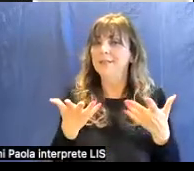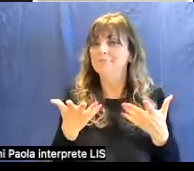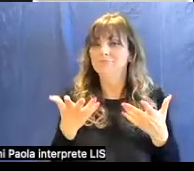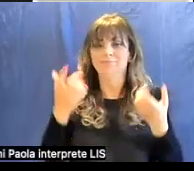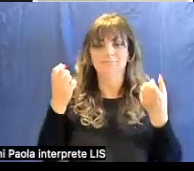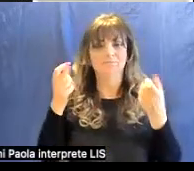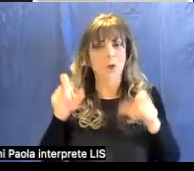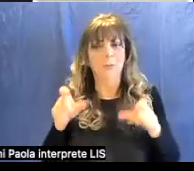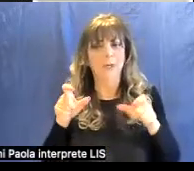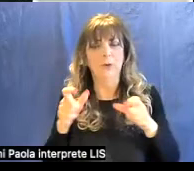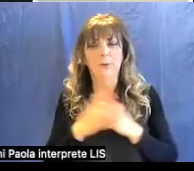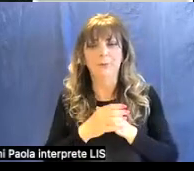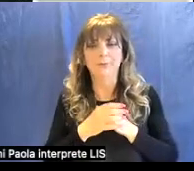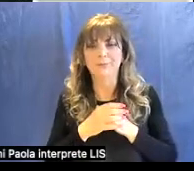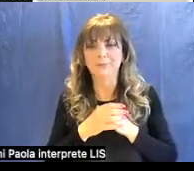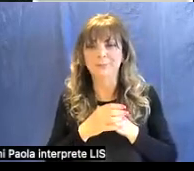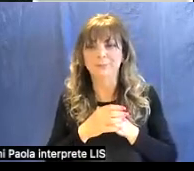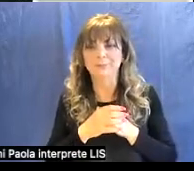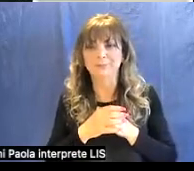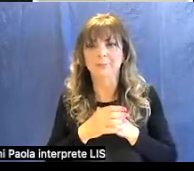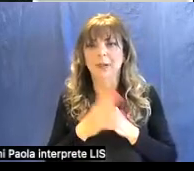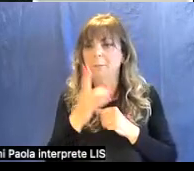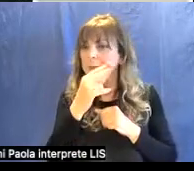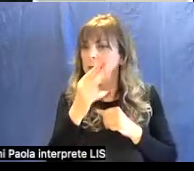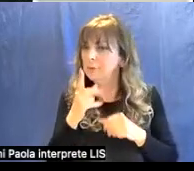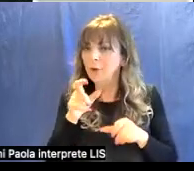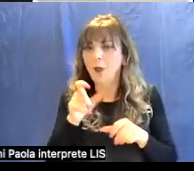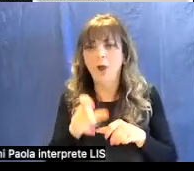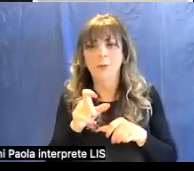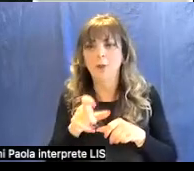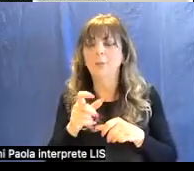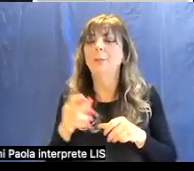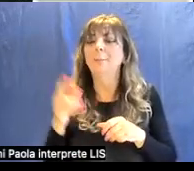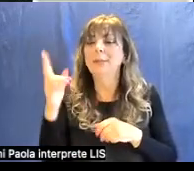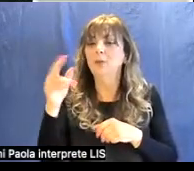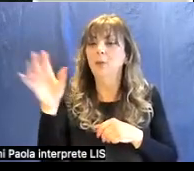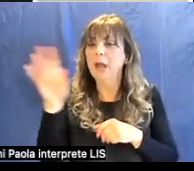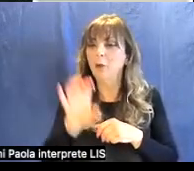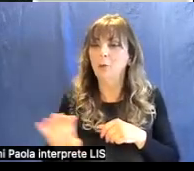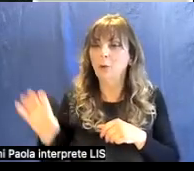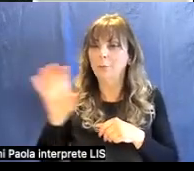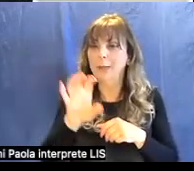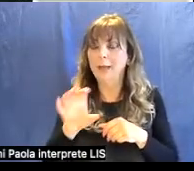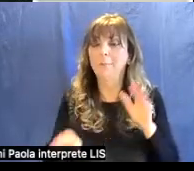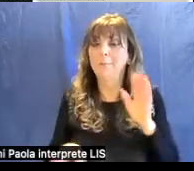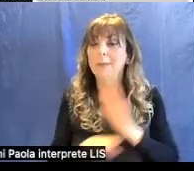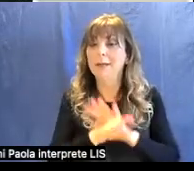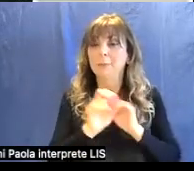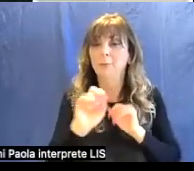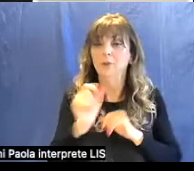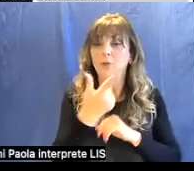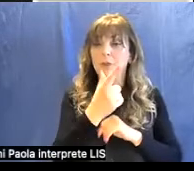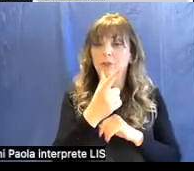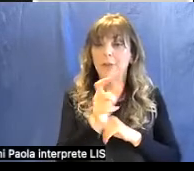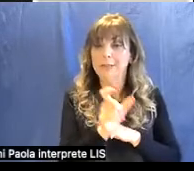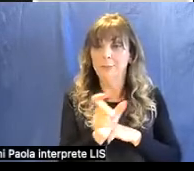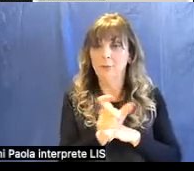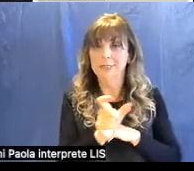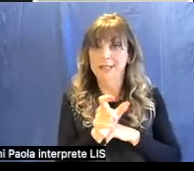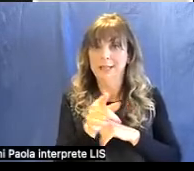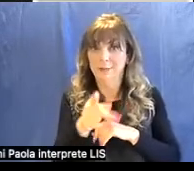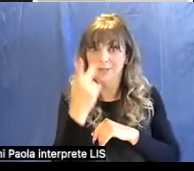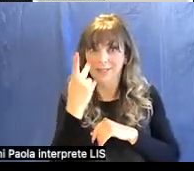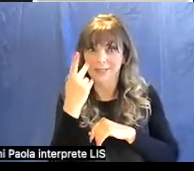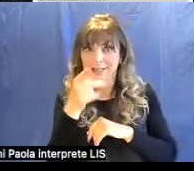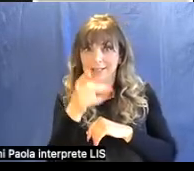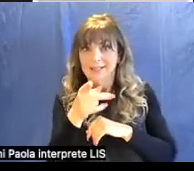nella nella pittura europea a partire dal dal dodicesimo secolo qui vedete c'è una